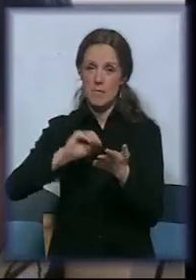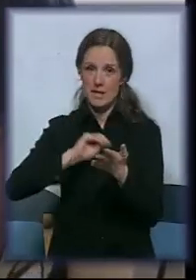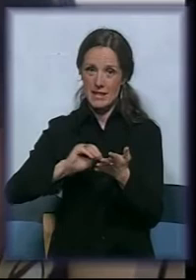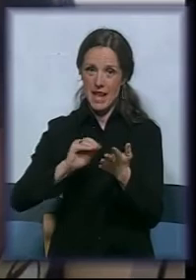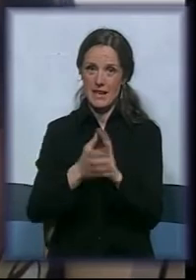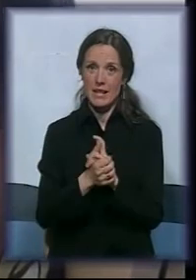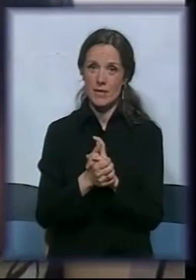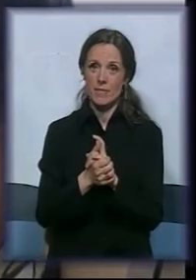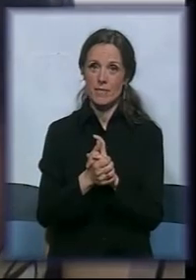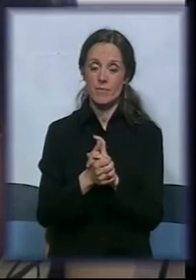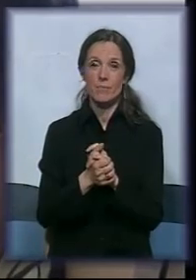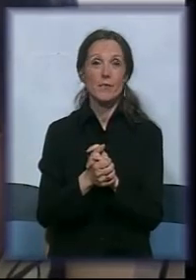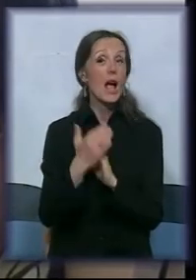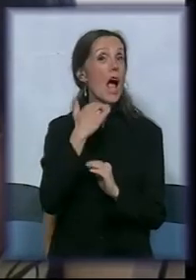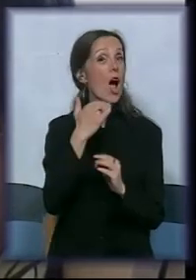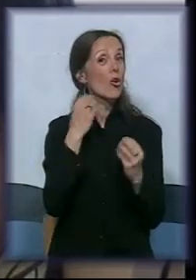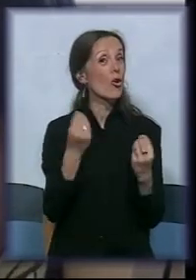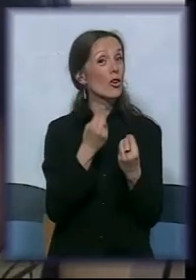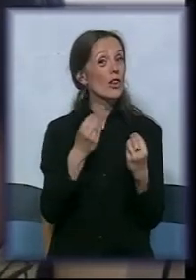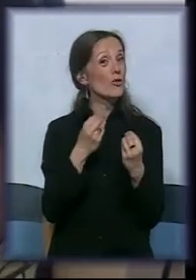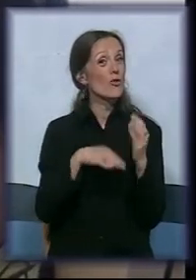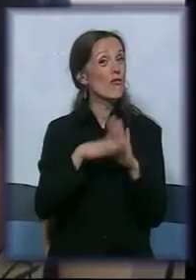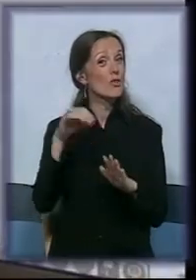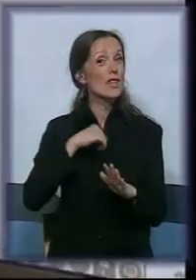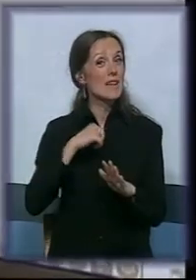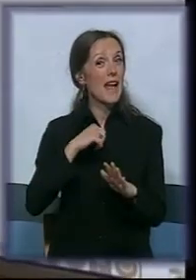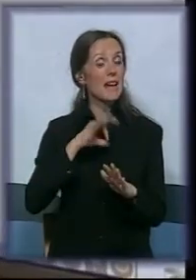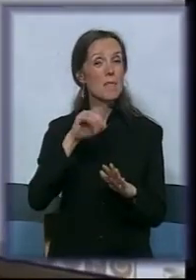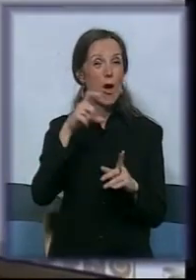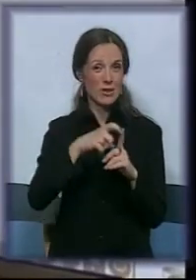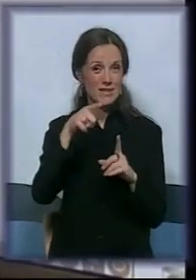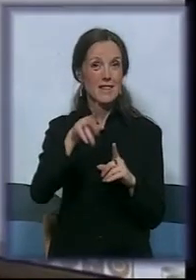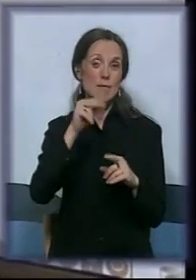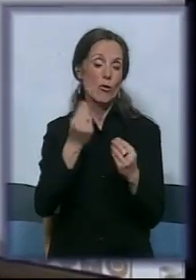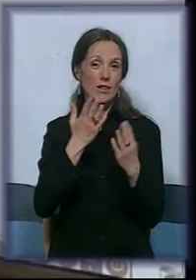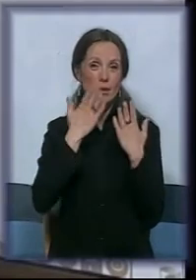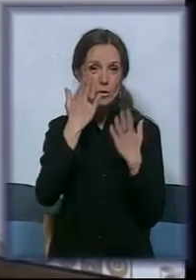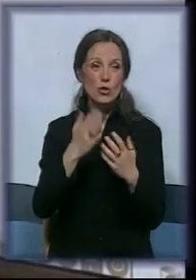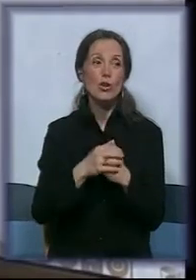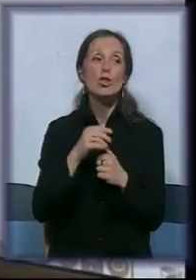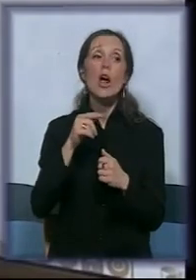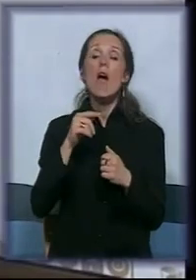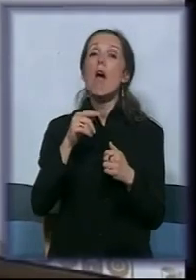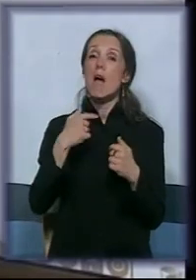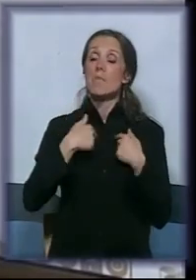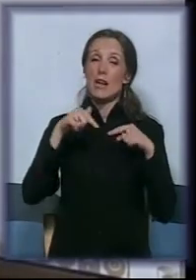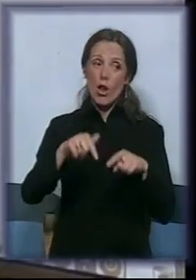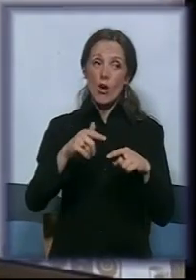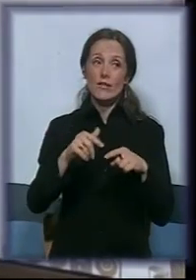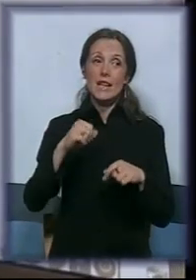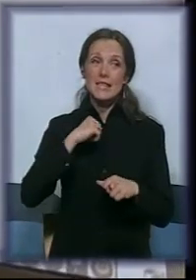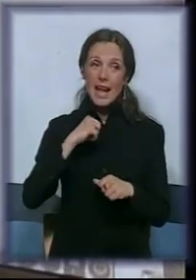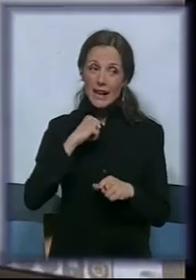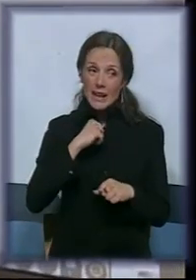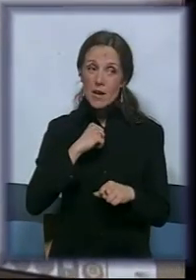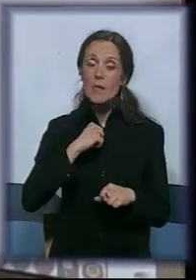Kojih nešto više zanima mogu da počitaju negde. Pa ovde je zanimljivo zato što imam dobro